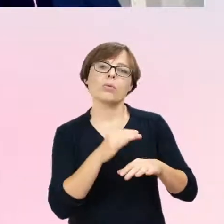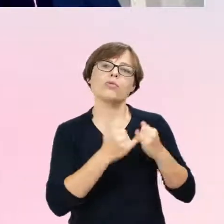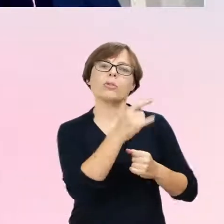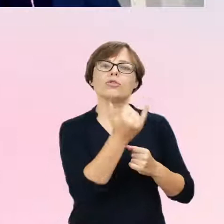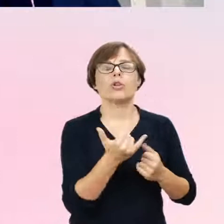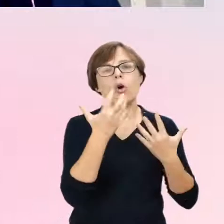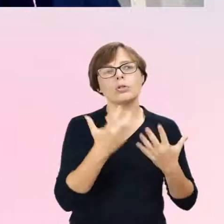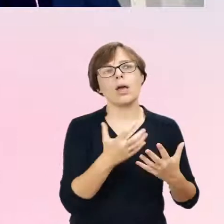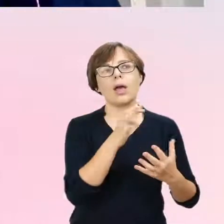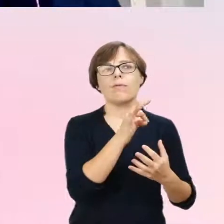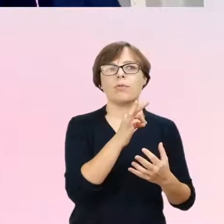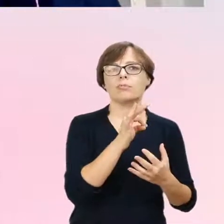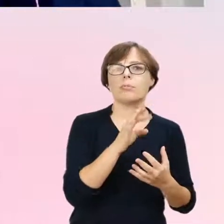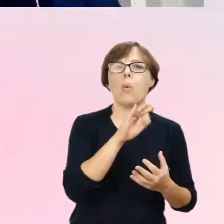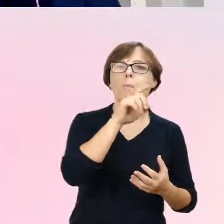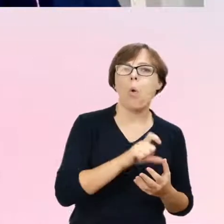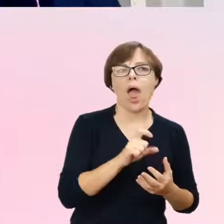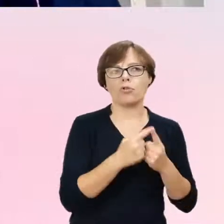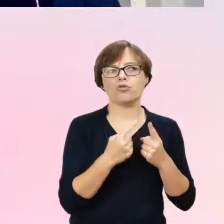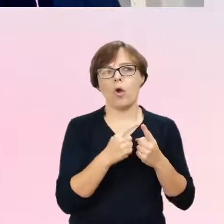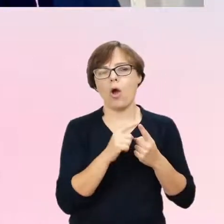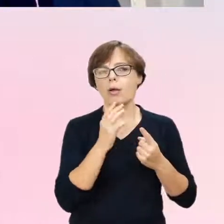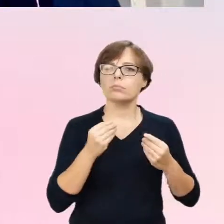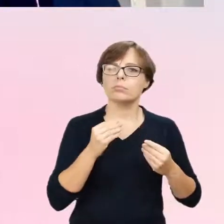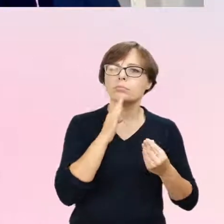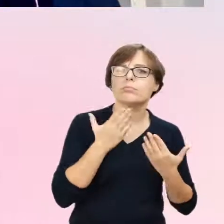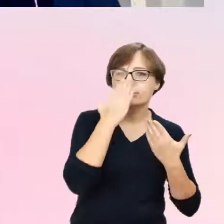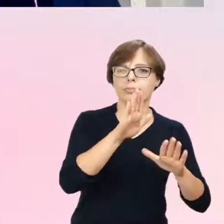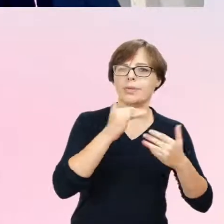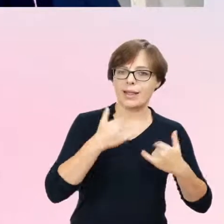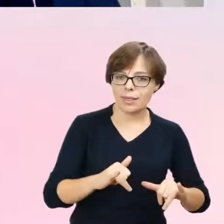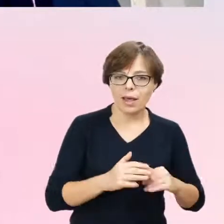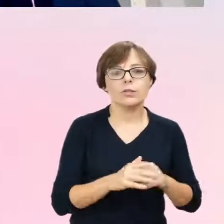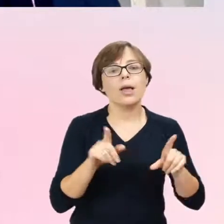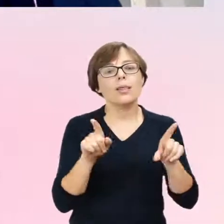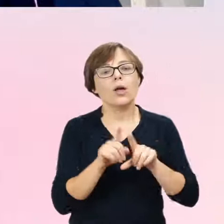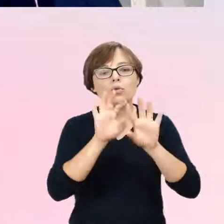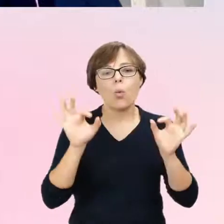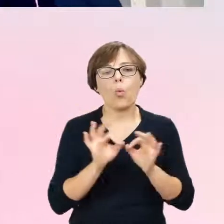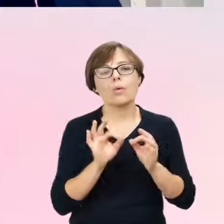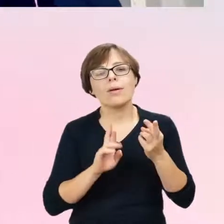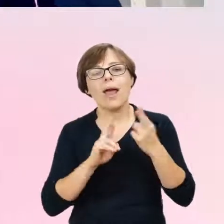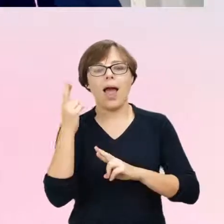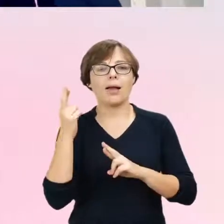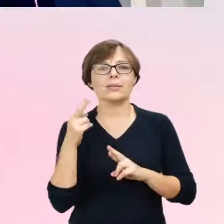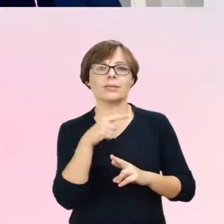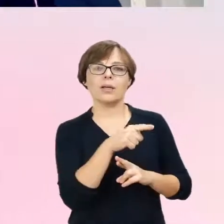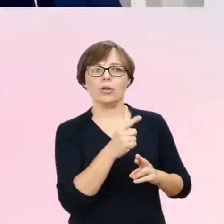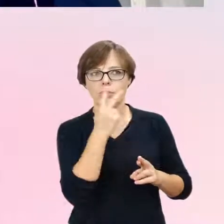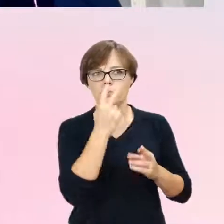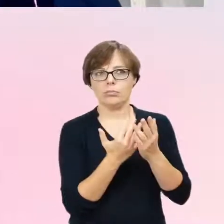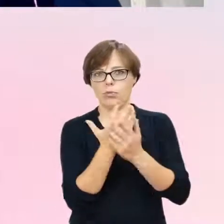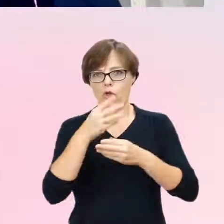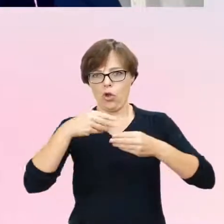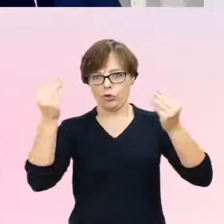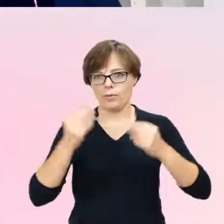ale także odczucia właśnie subiektywne względem własnego ciała, reakcje na okres dojrzewania. Tutaj jest bardzo istotna kwestia związana